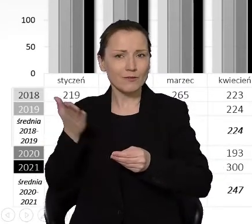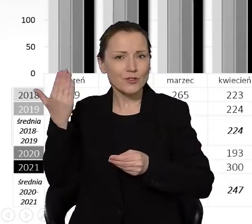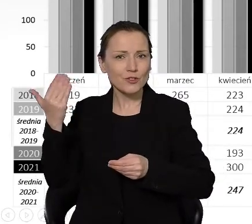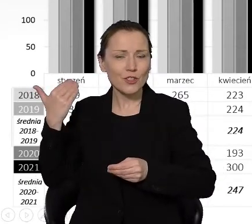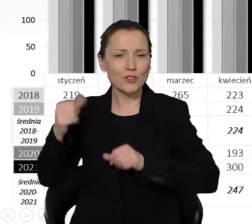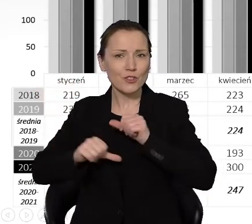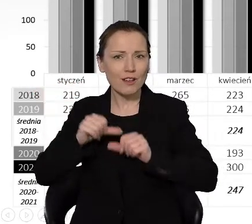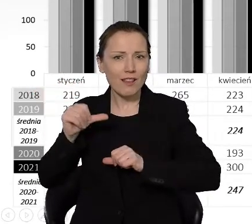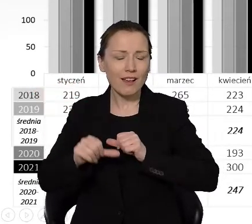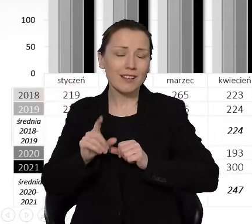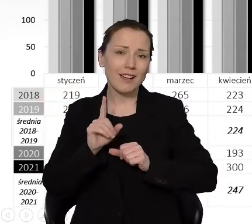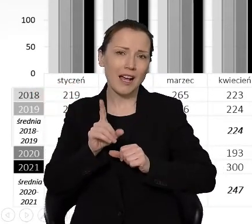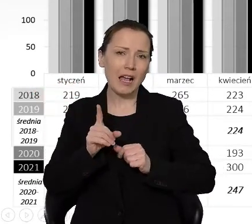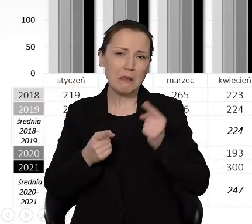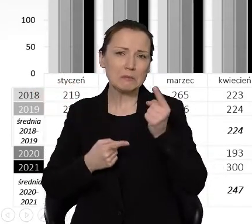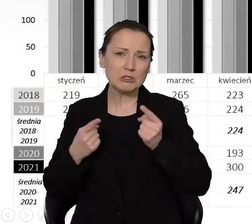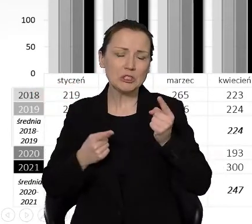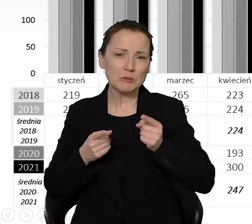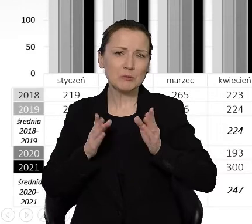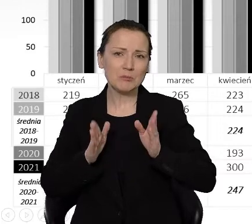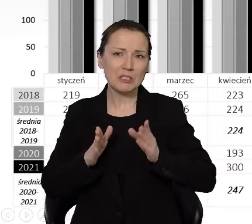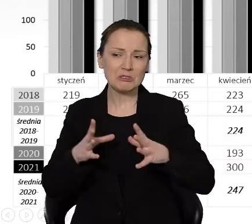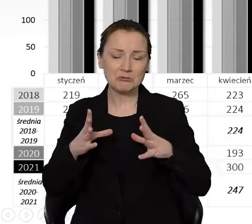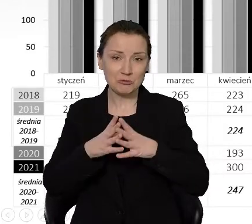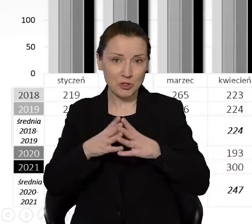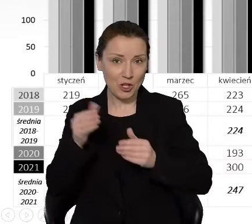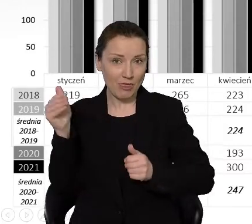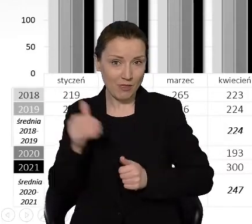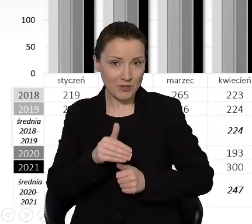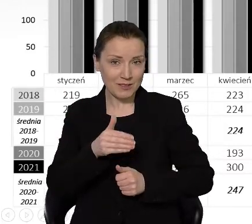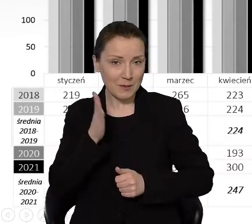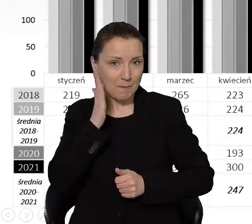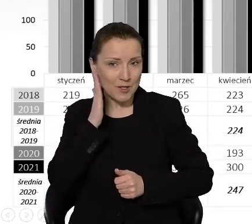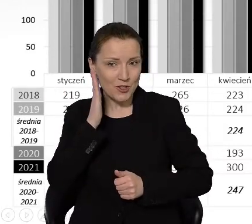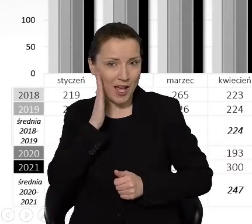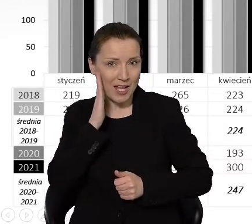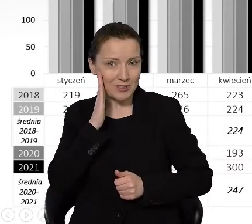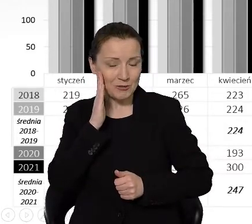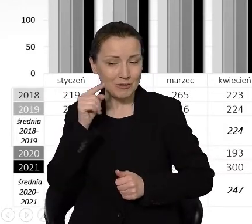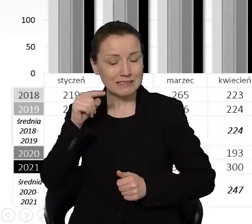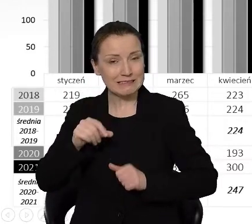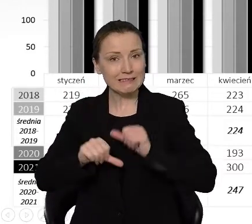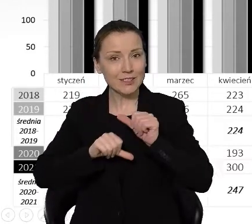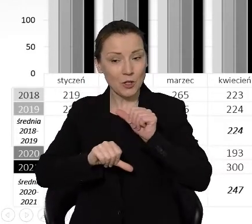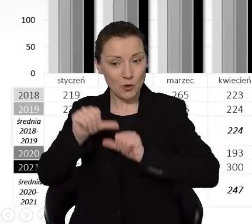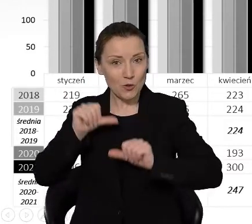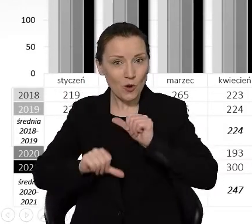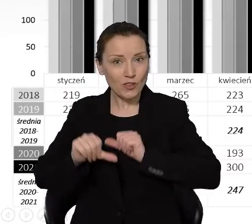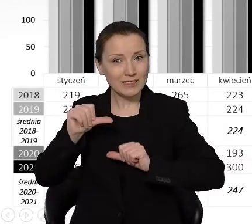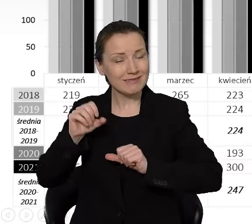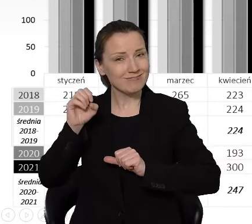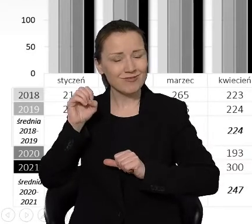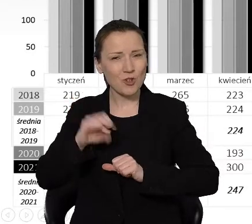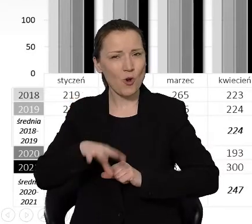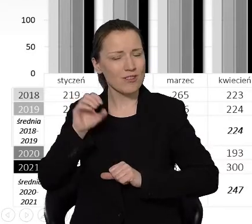obawiać, iż w przeliczeniu na dziesięć tysięcy mieszkańców jest to jeden rok, jeden z tych gorszych albo